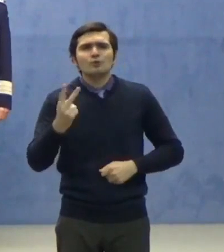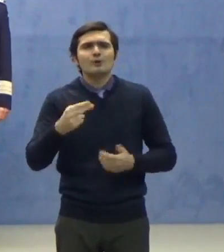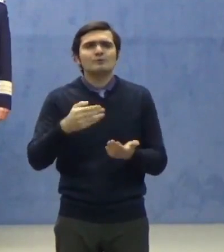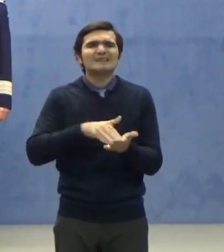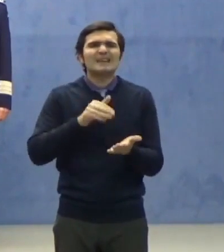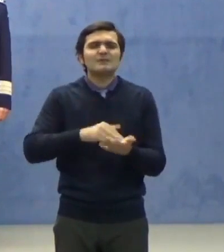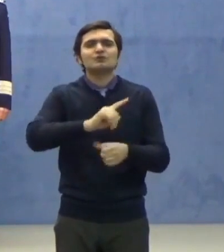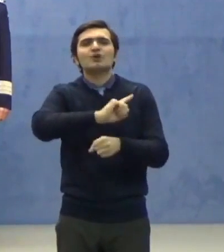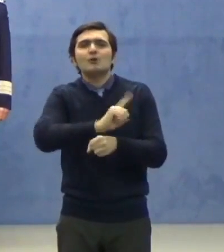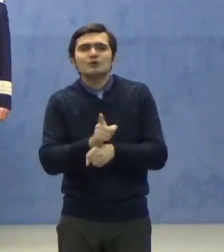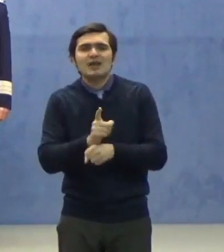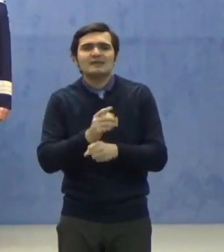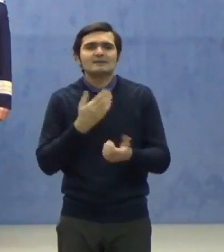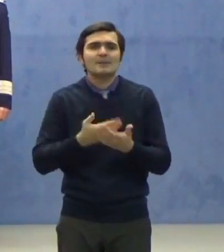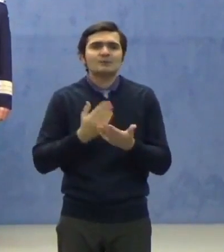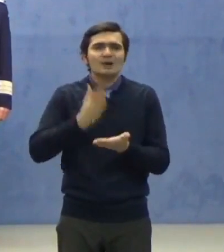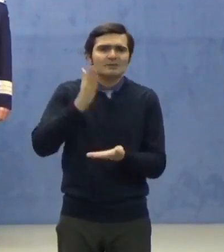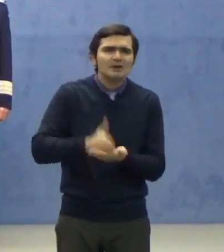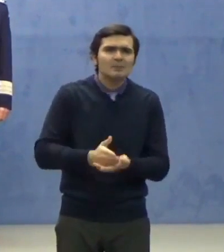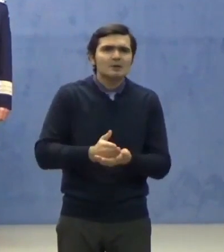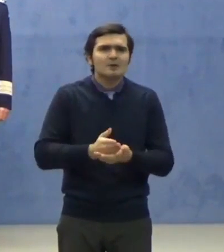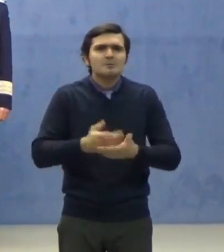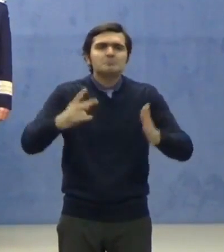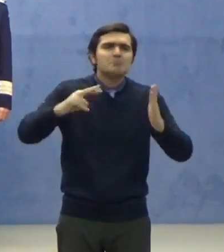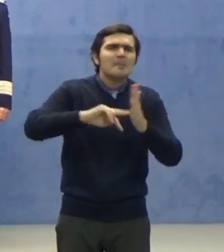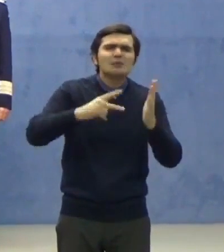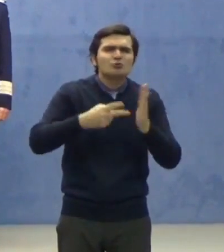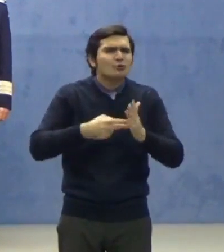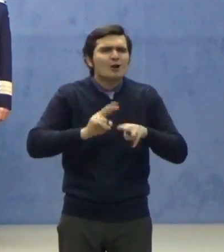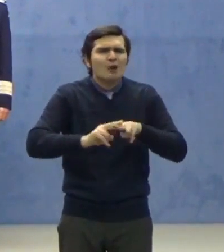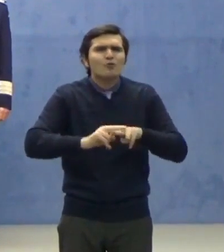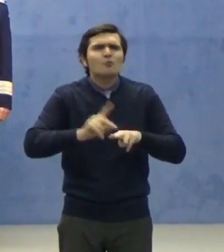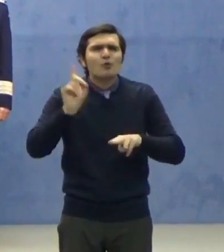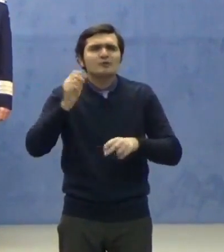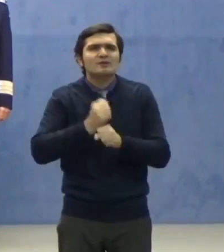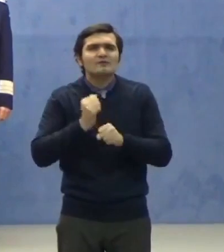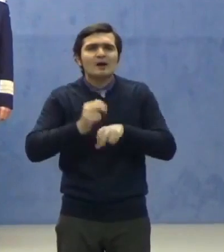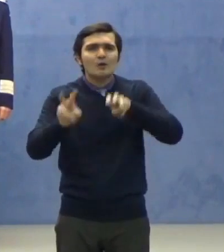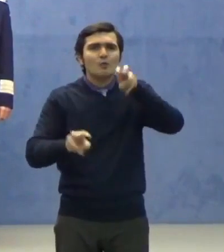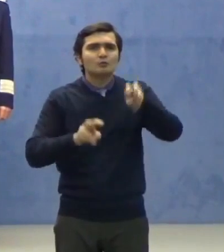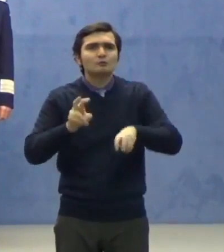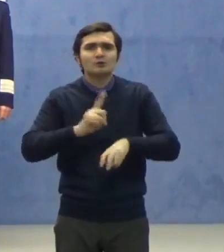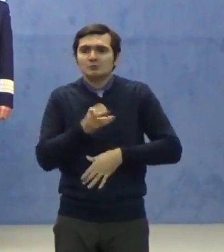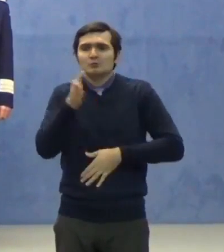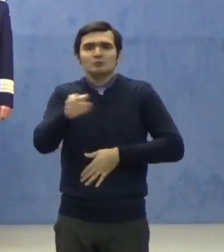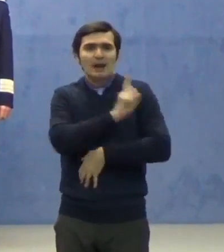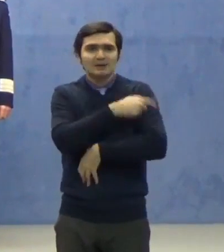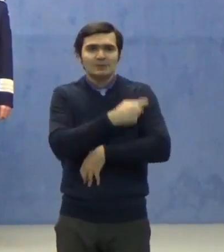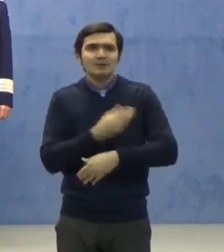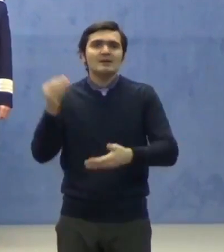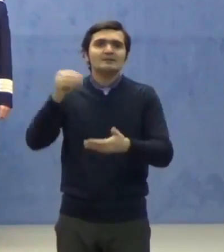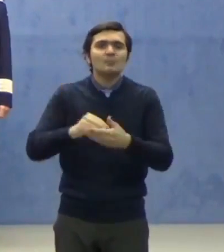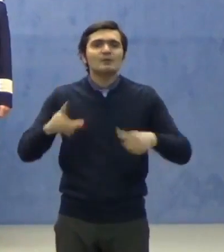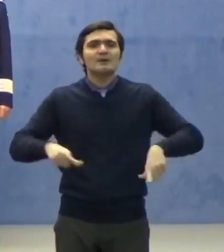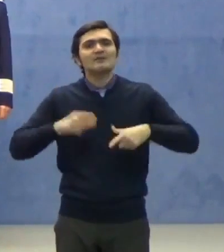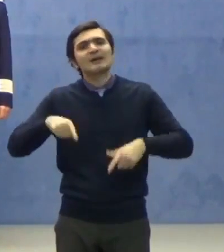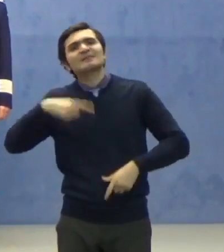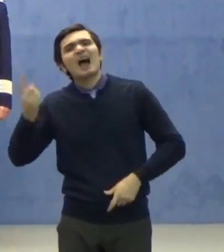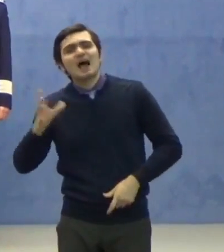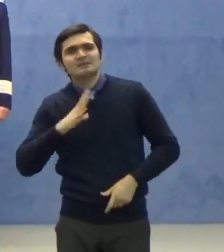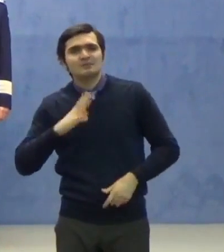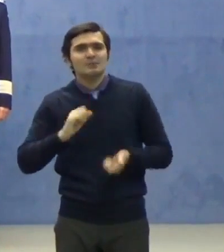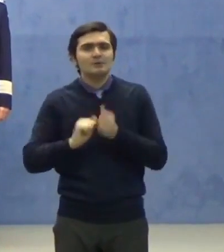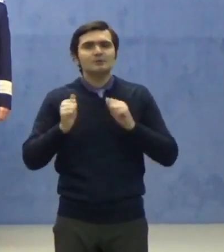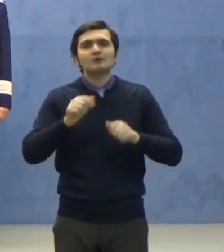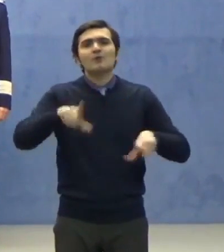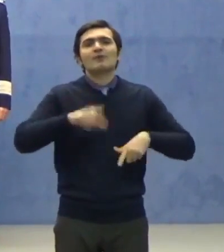urgență pentru a stabili modalitatea în care vor fi consultați, astfel încât să nu pună viața altora în pericol, dar nici viața lor în